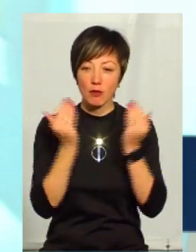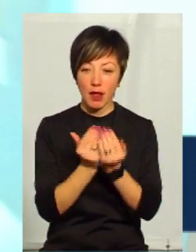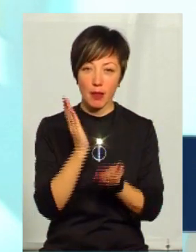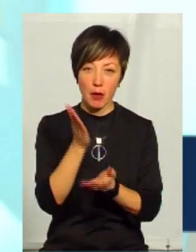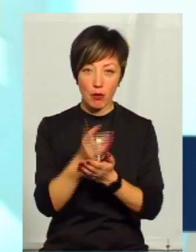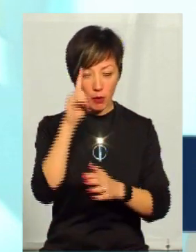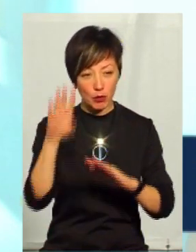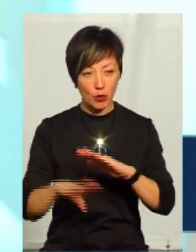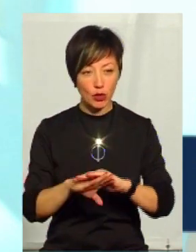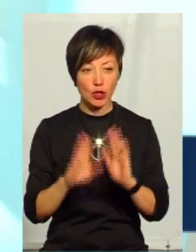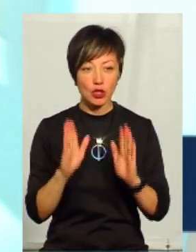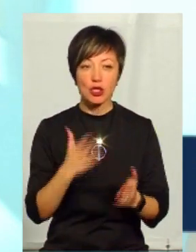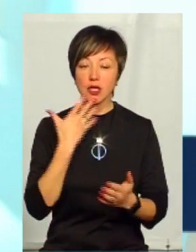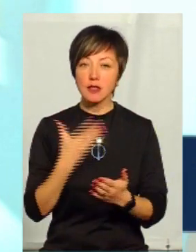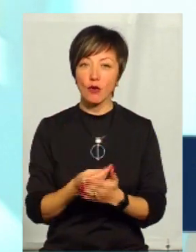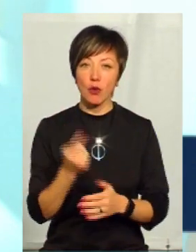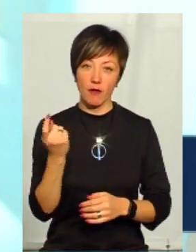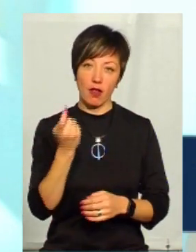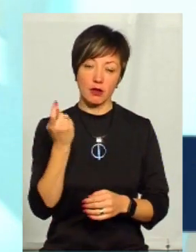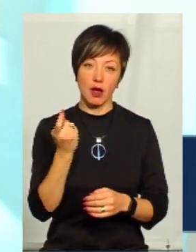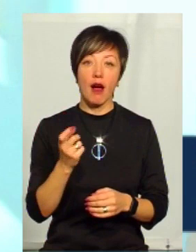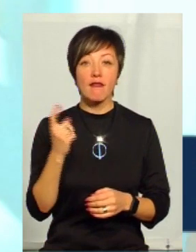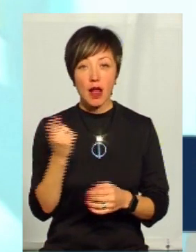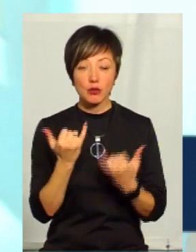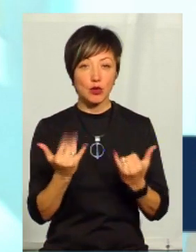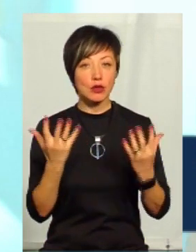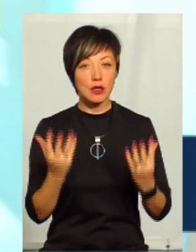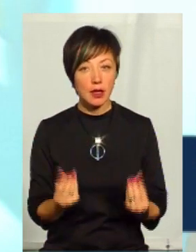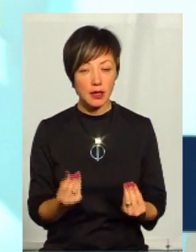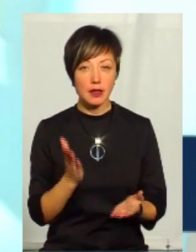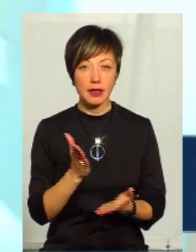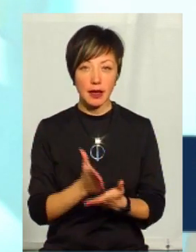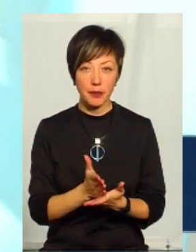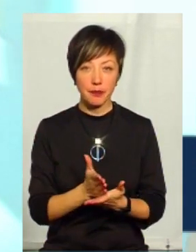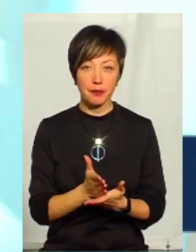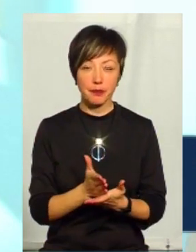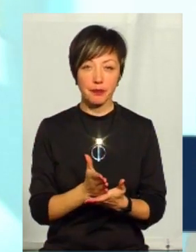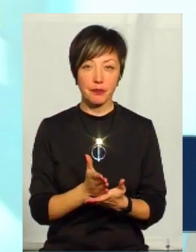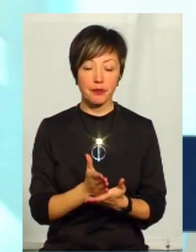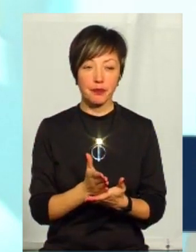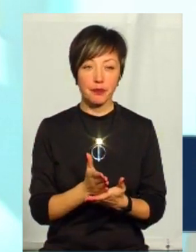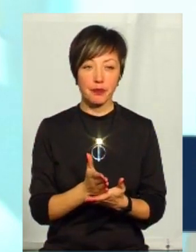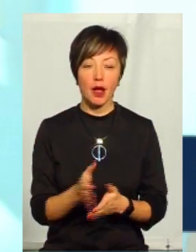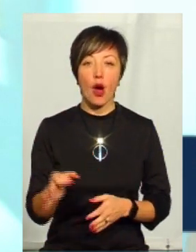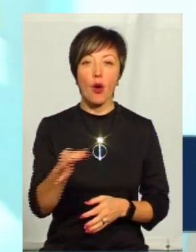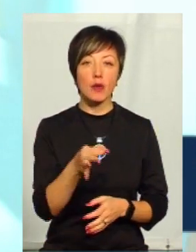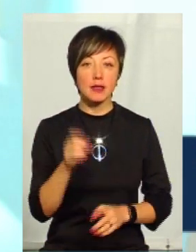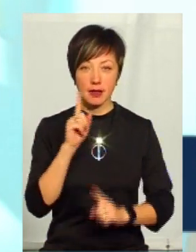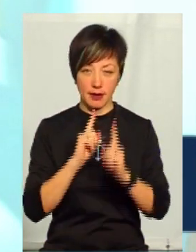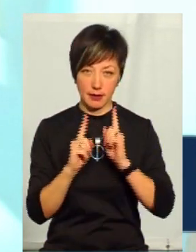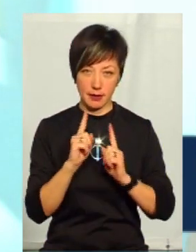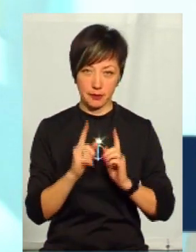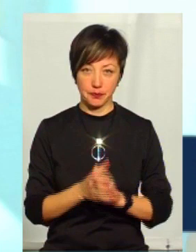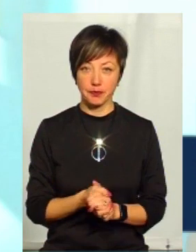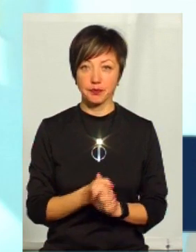підпорядковується лише своєму власнику. Власником на сьогоднішній день є обласна рада.